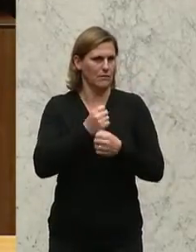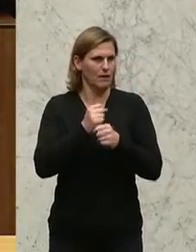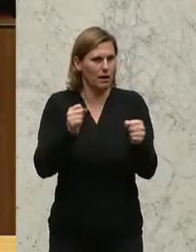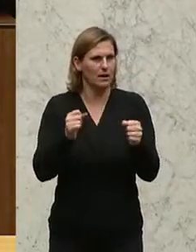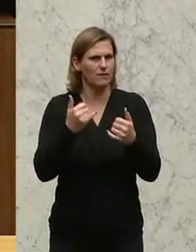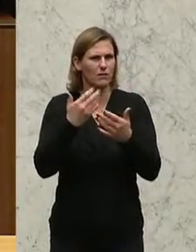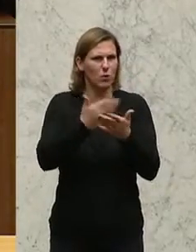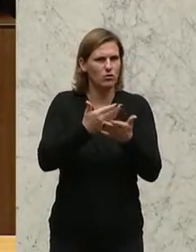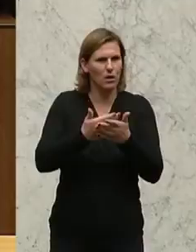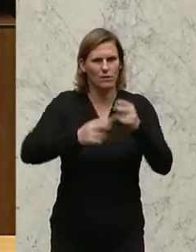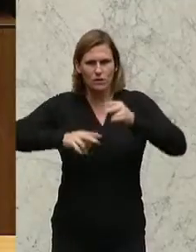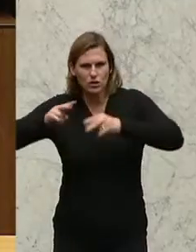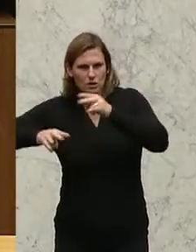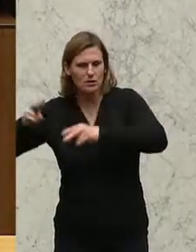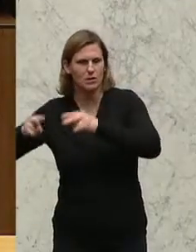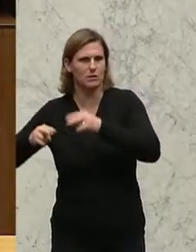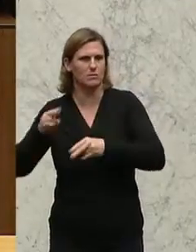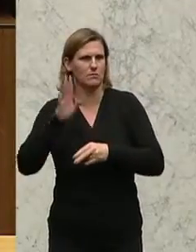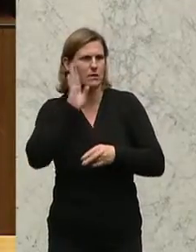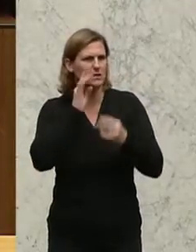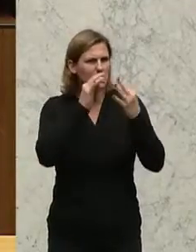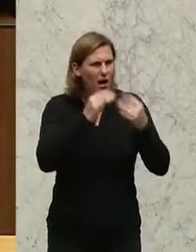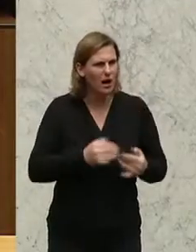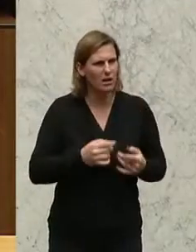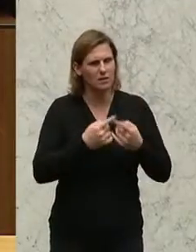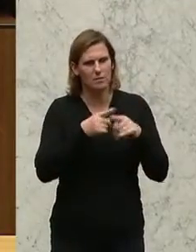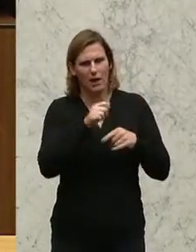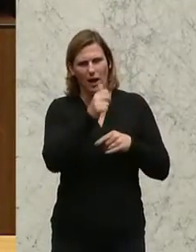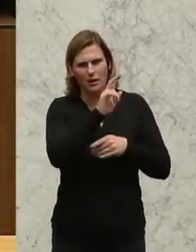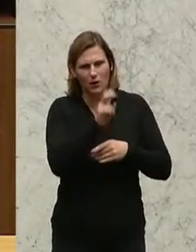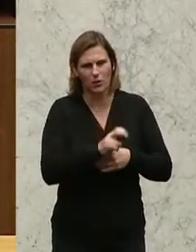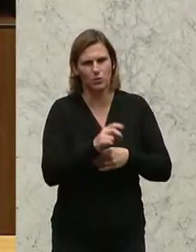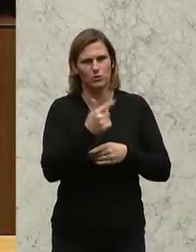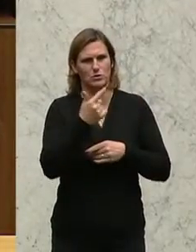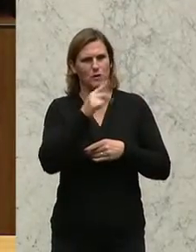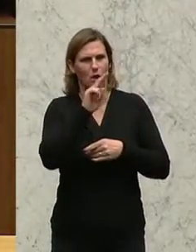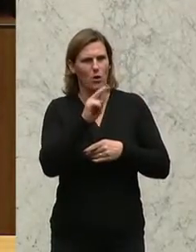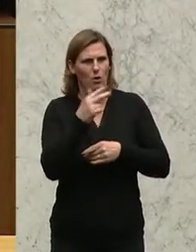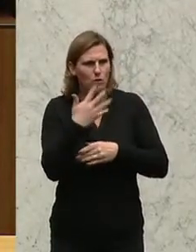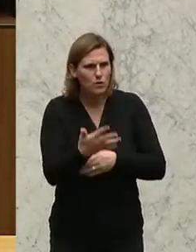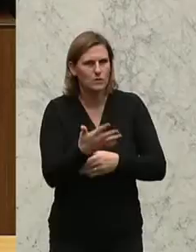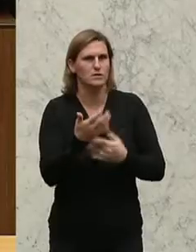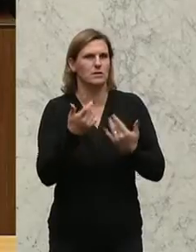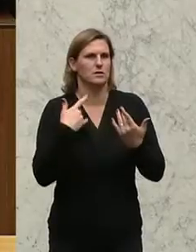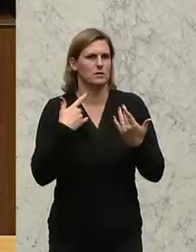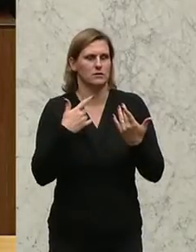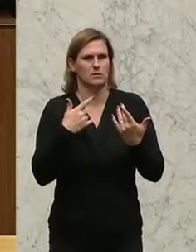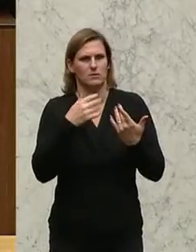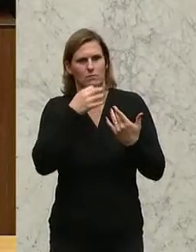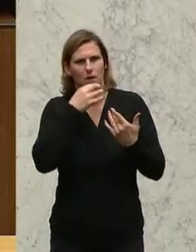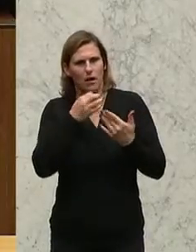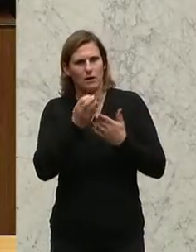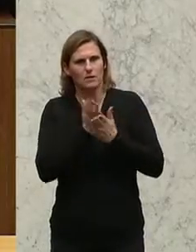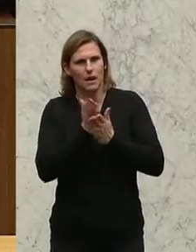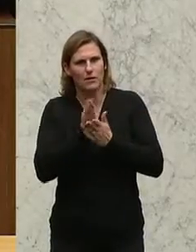kommen, die alle ganz unterschiedlich sind. Wir hören unterschiedliche Zahlen, 1 Euro, 2,50 Euro. Die Frage ist, sind es nur